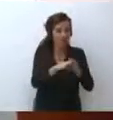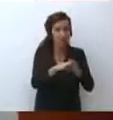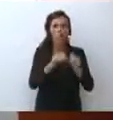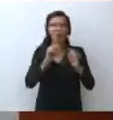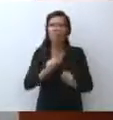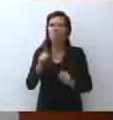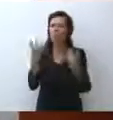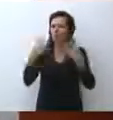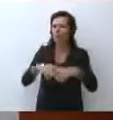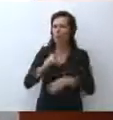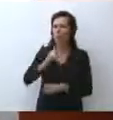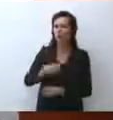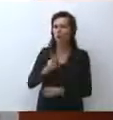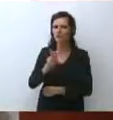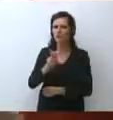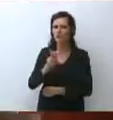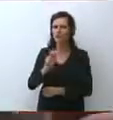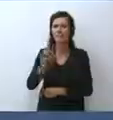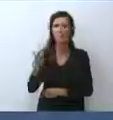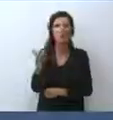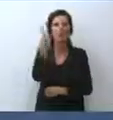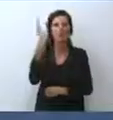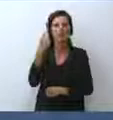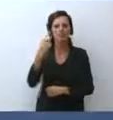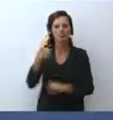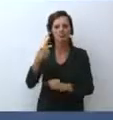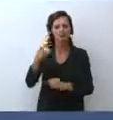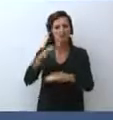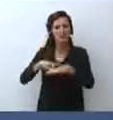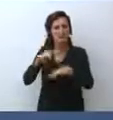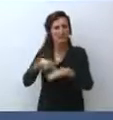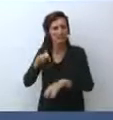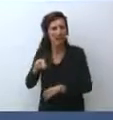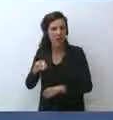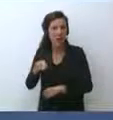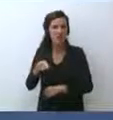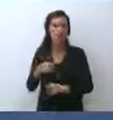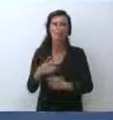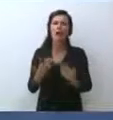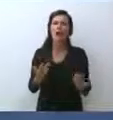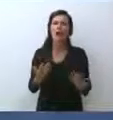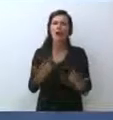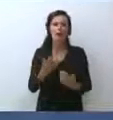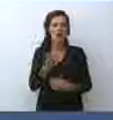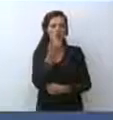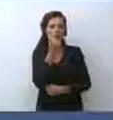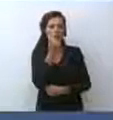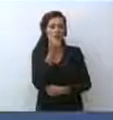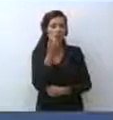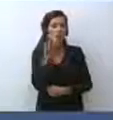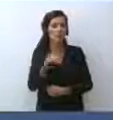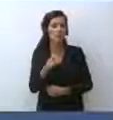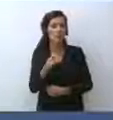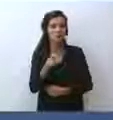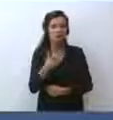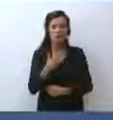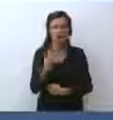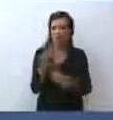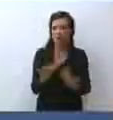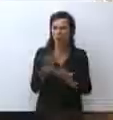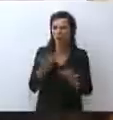straordinario in settembre. Ma scusi, perché c'è qualcuno che è stato concludente in queste esperienze in Afghanistan?